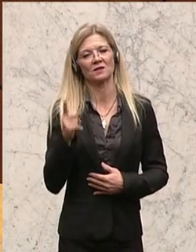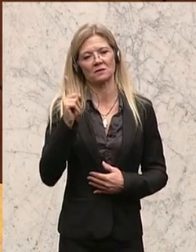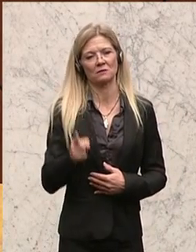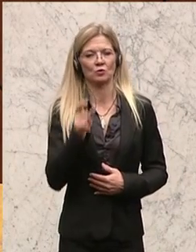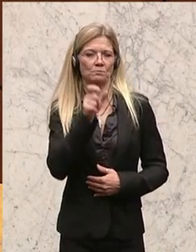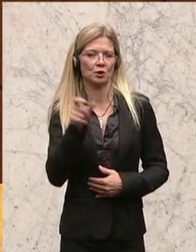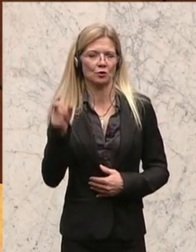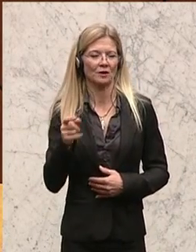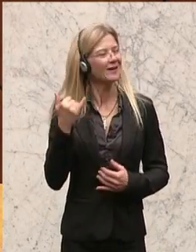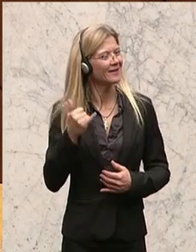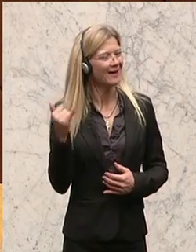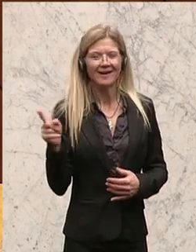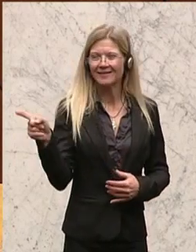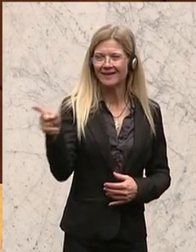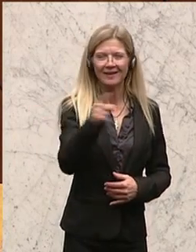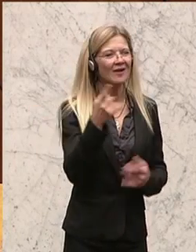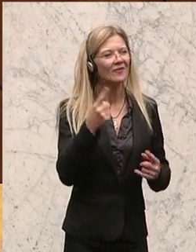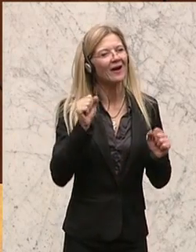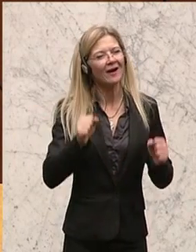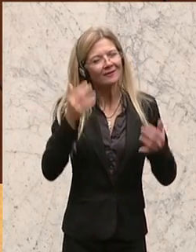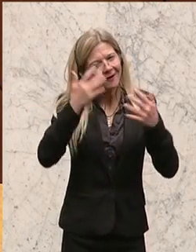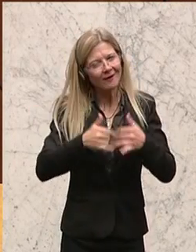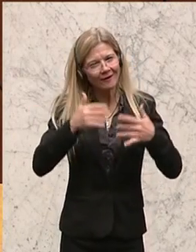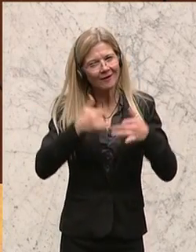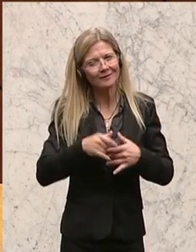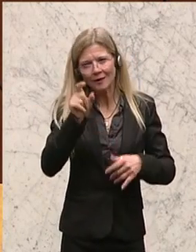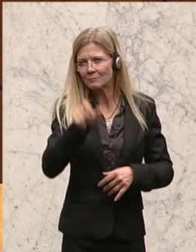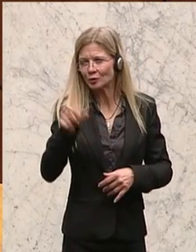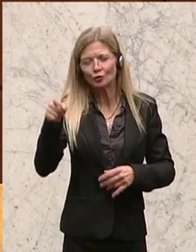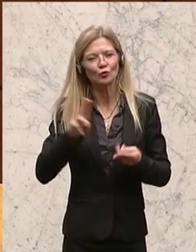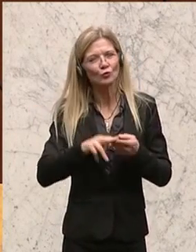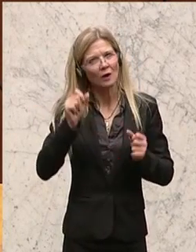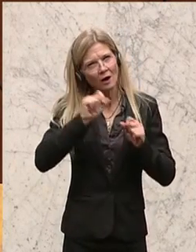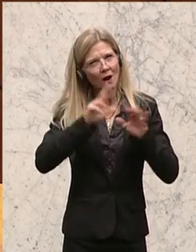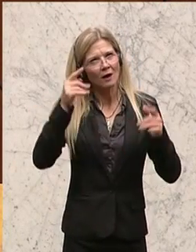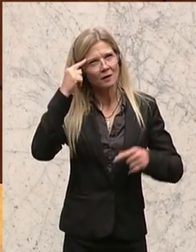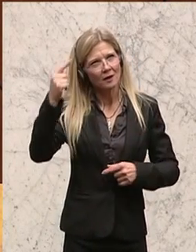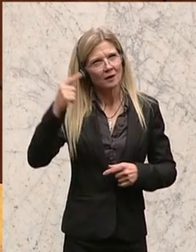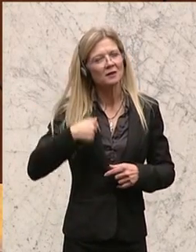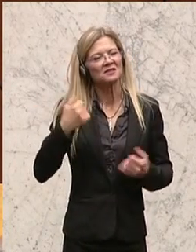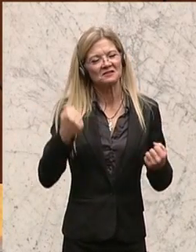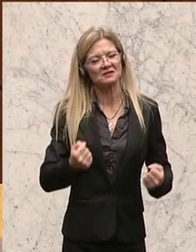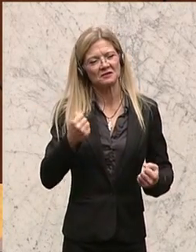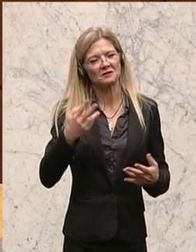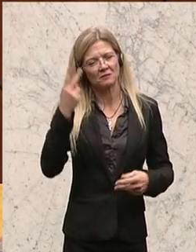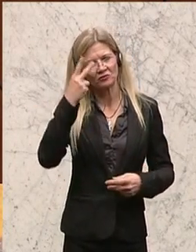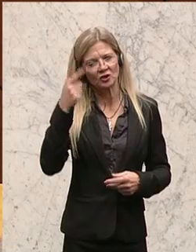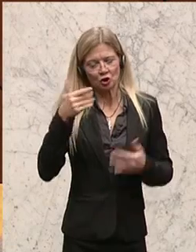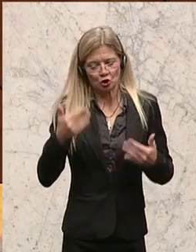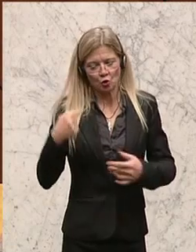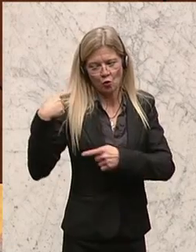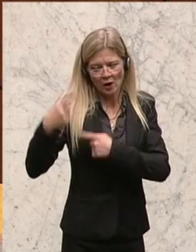im Raum, der klar denken kann und auch rechnen kann, dem wird klar sein, dass diese Entwicklung in den letzten fünf Jahren